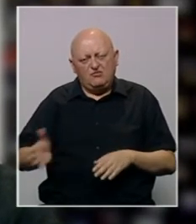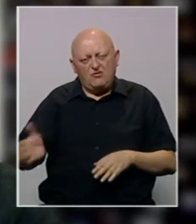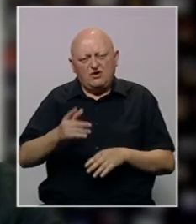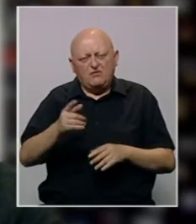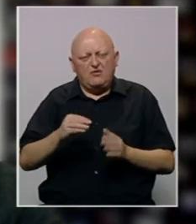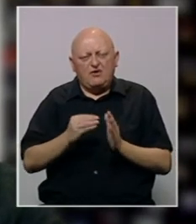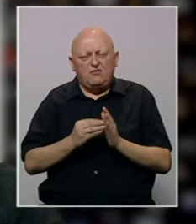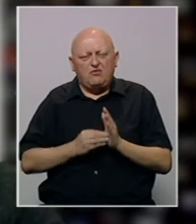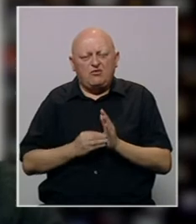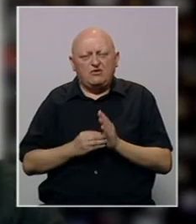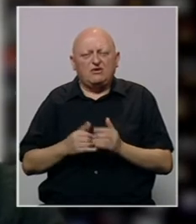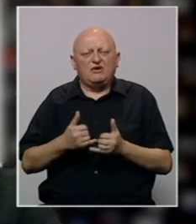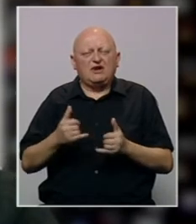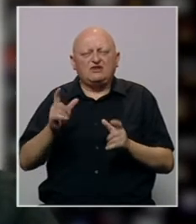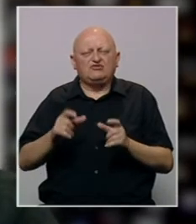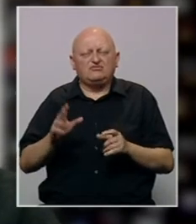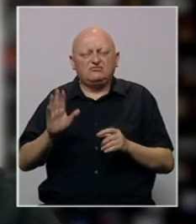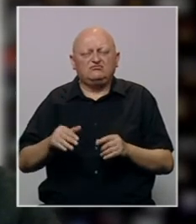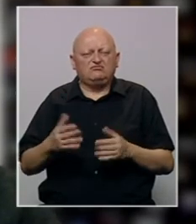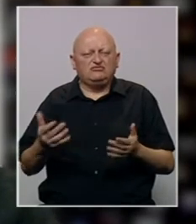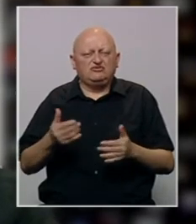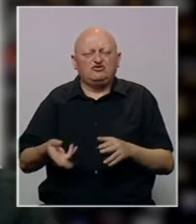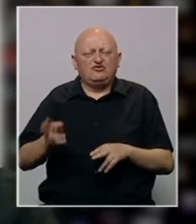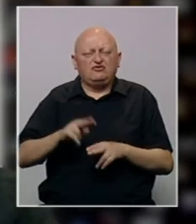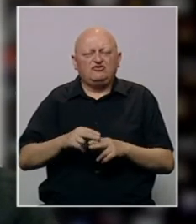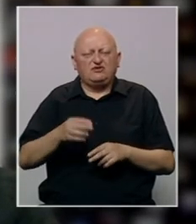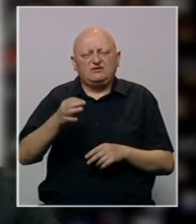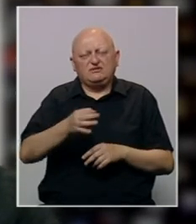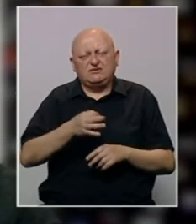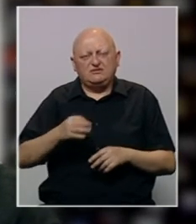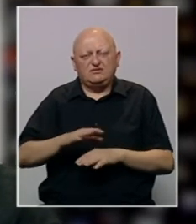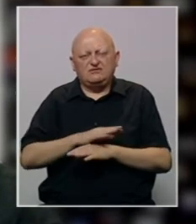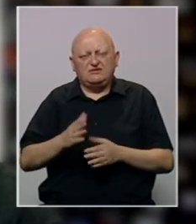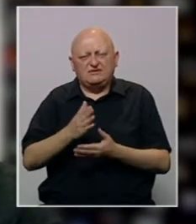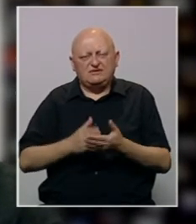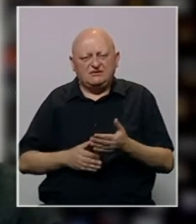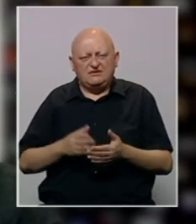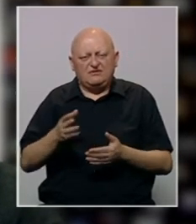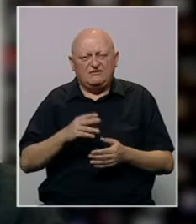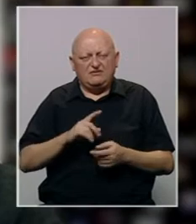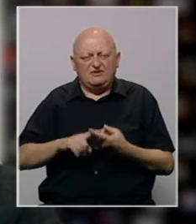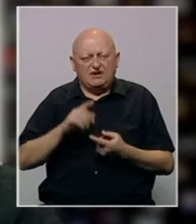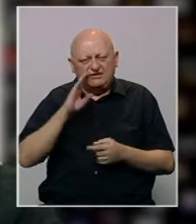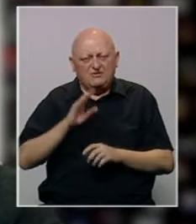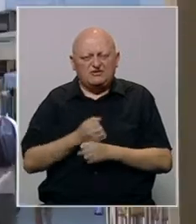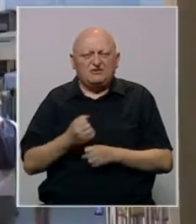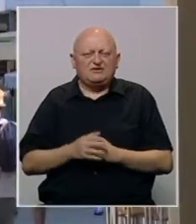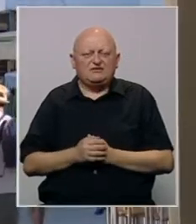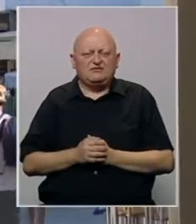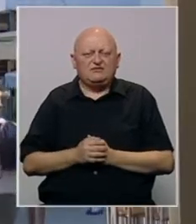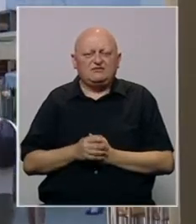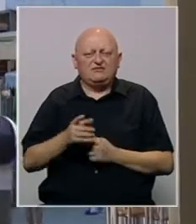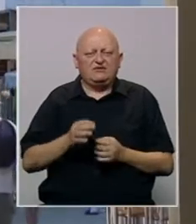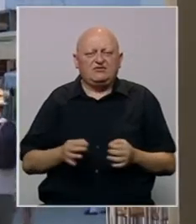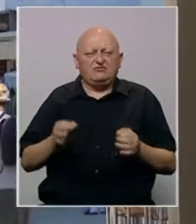ovaj program građanima na raspolaganju bude što više destinacija u svim dijelovima Federacije Bosni i Hercegovine. Za